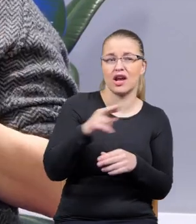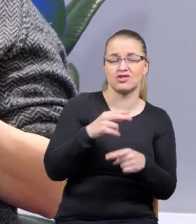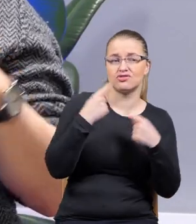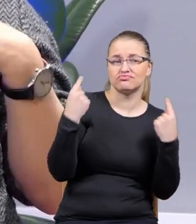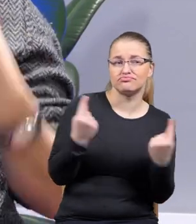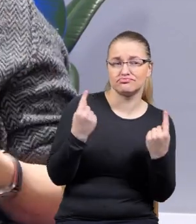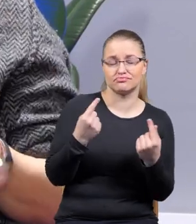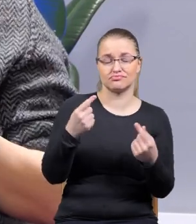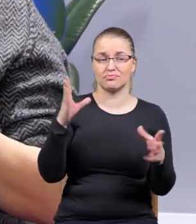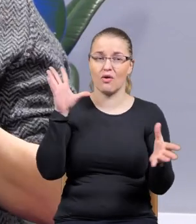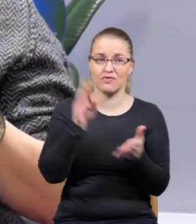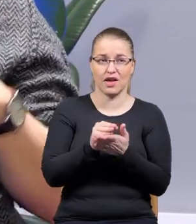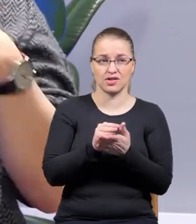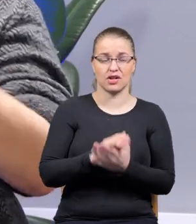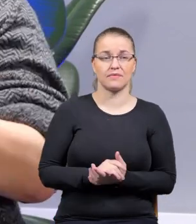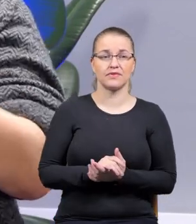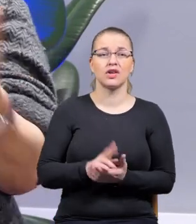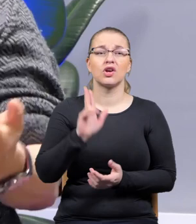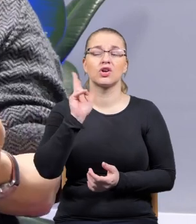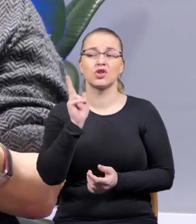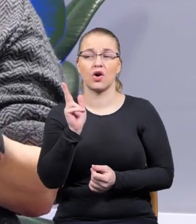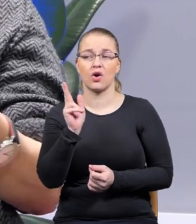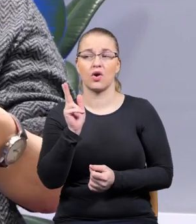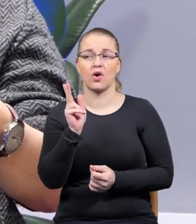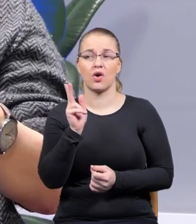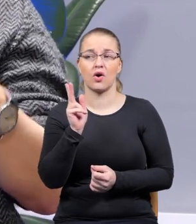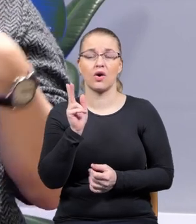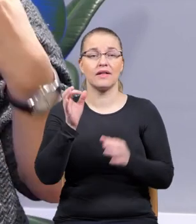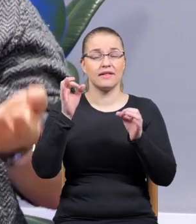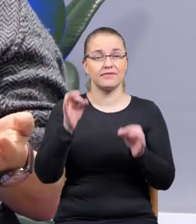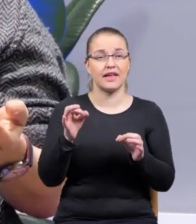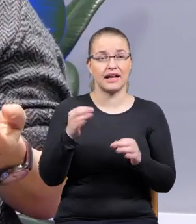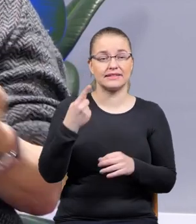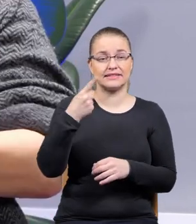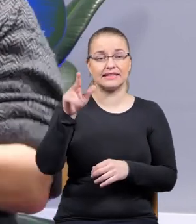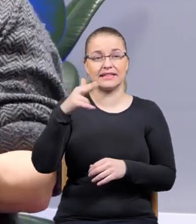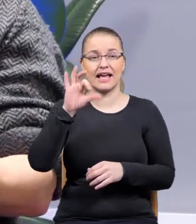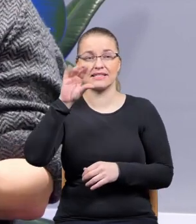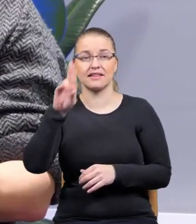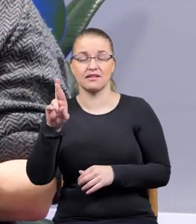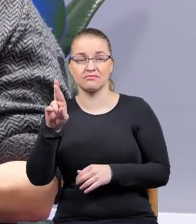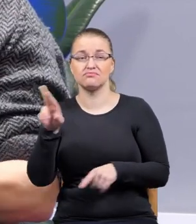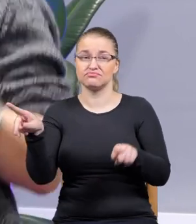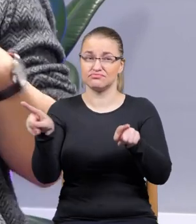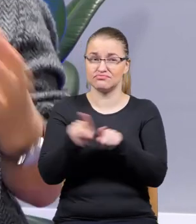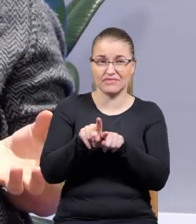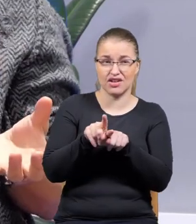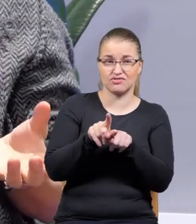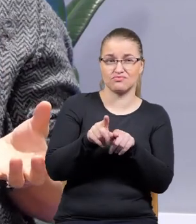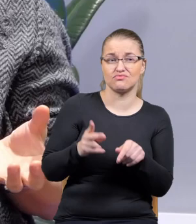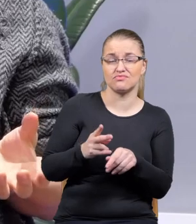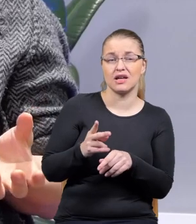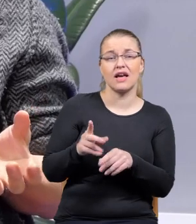ci frankiści, którzy przekraczają Dniestr są takimi uchodźcami, te wszystkie